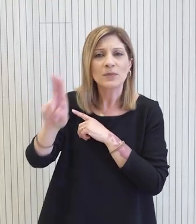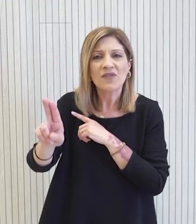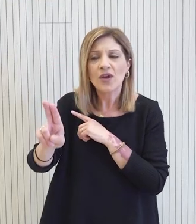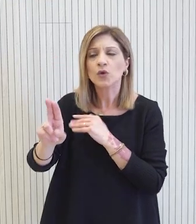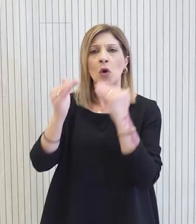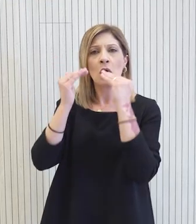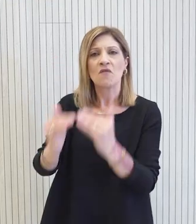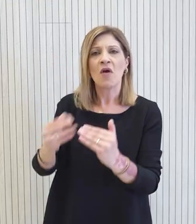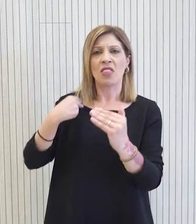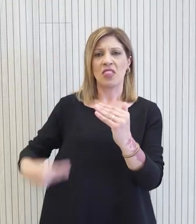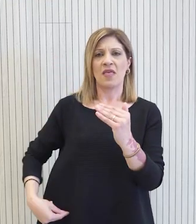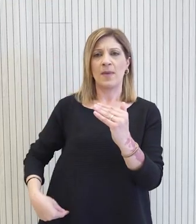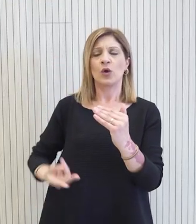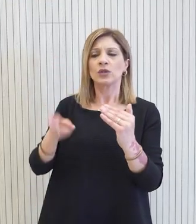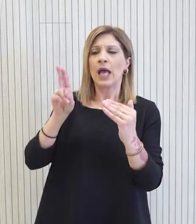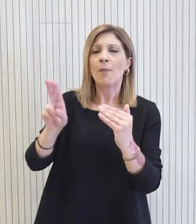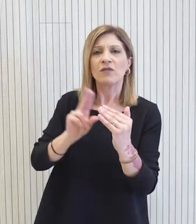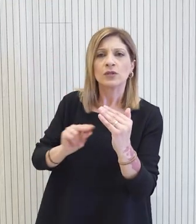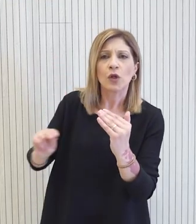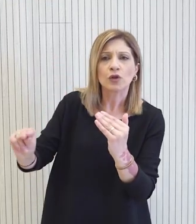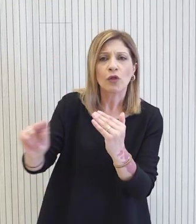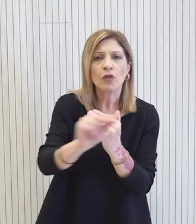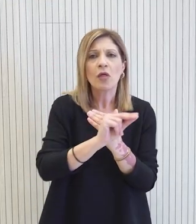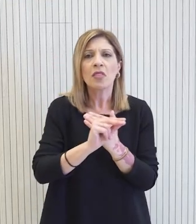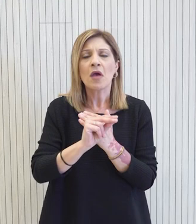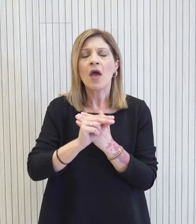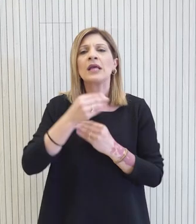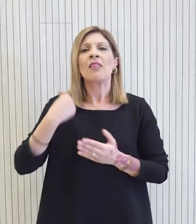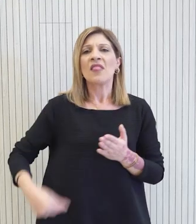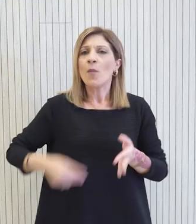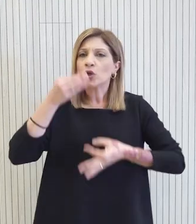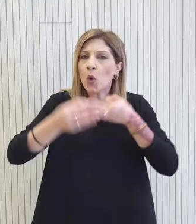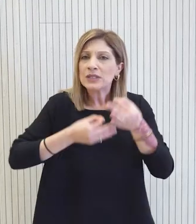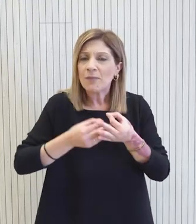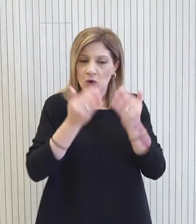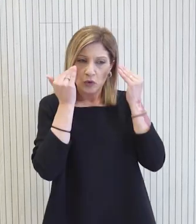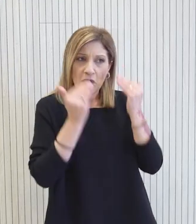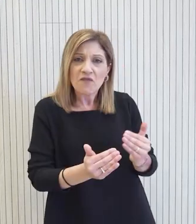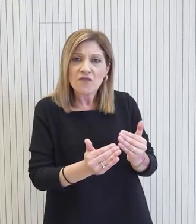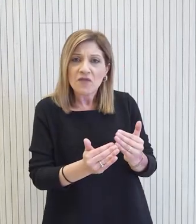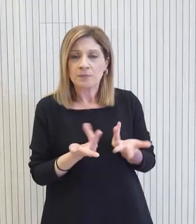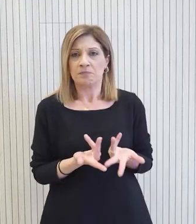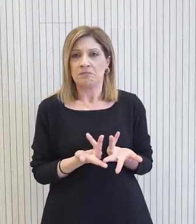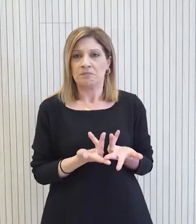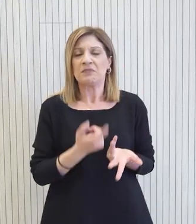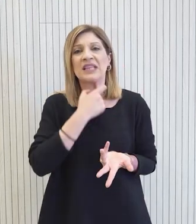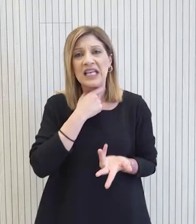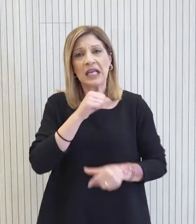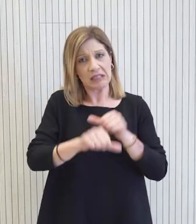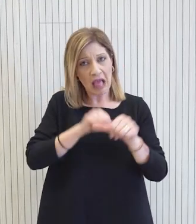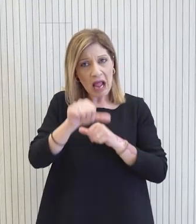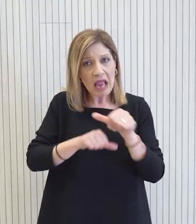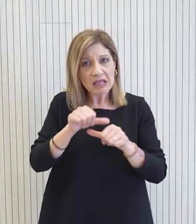υποψήφιος και για δήμαρχος και για δημοτικό σύμβουλος. Δεν θα στείλετε οποιονδήποτε τροποποίηση προς τη Βουλή.